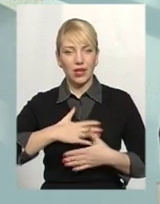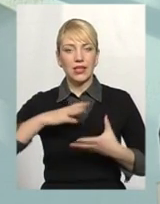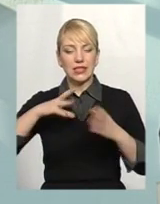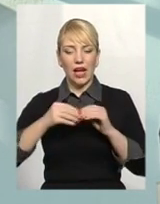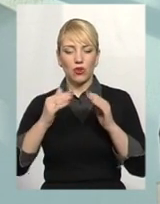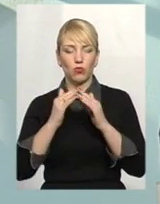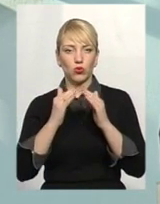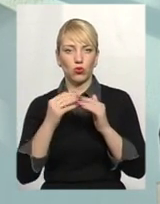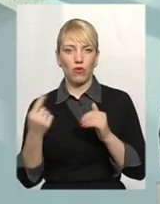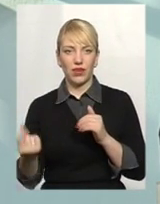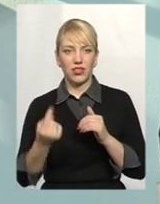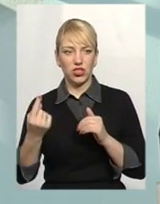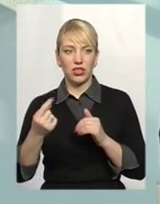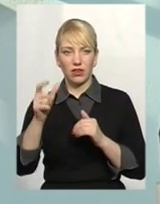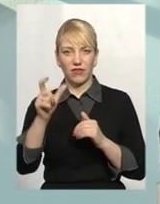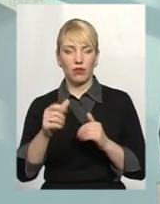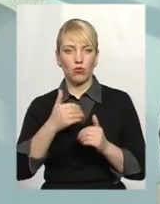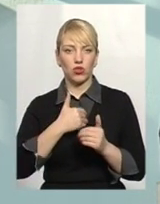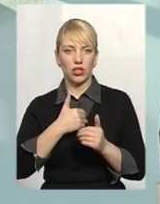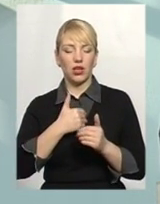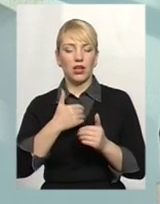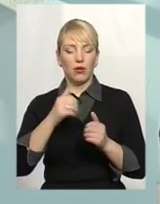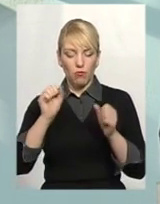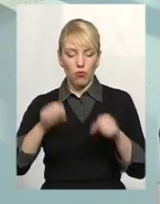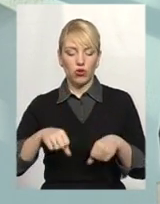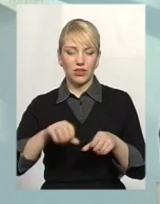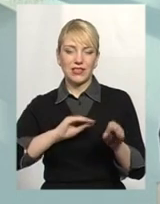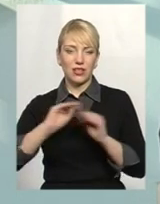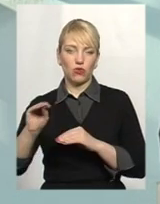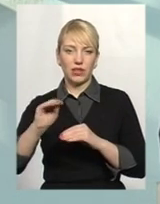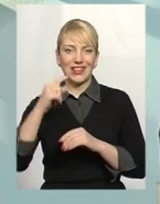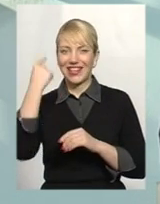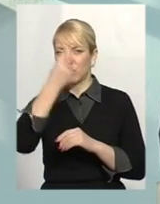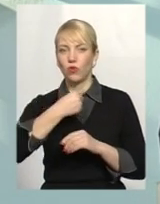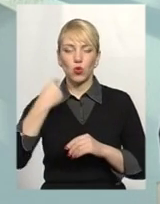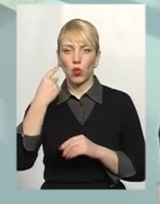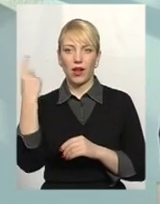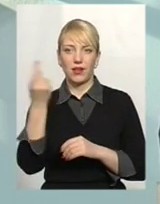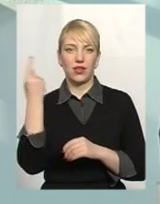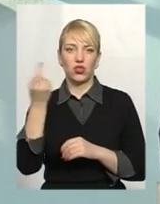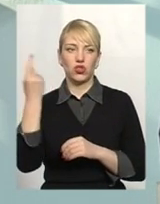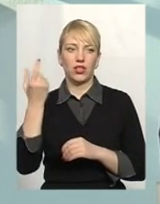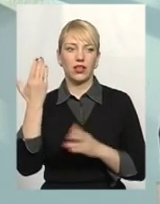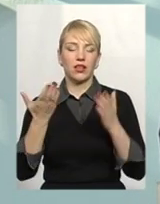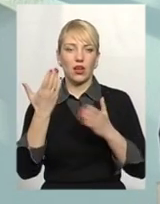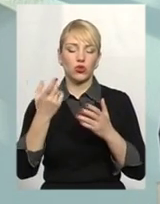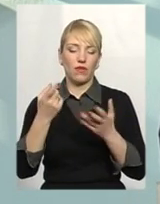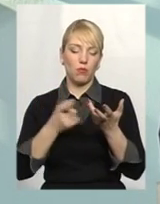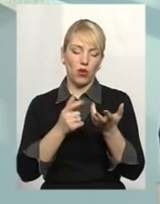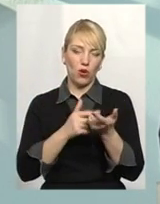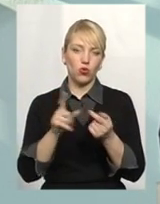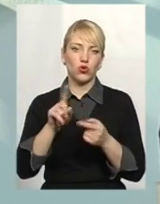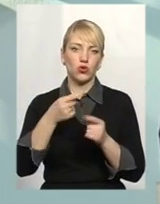загальнобудинковий лічильник, він може в такому випадку встановити собі індивідуальний лічильник, якщо він порахує, що це буде для нього